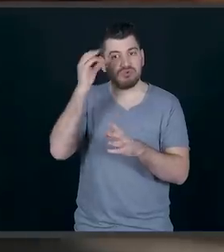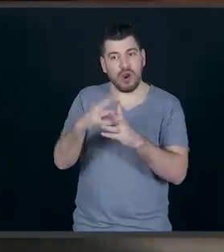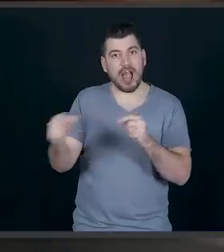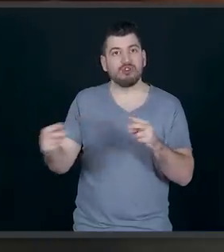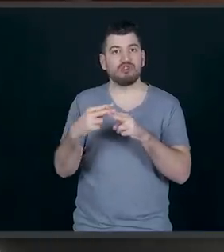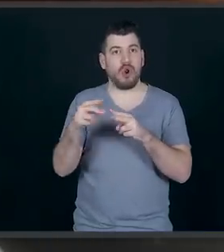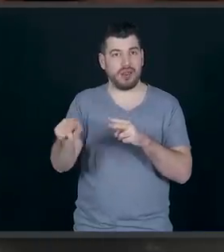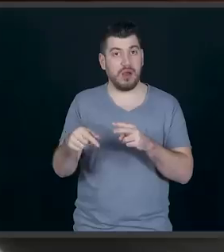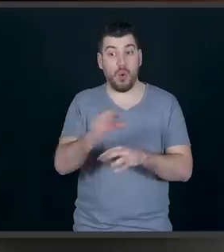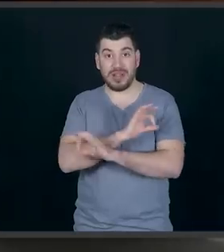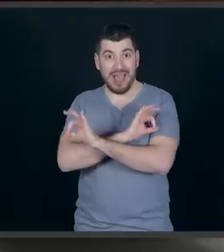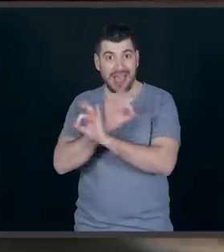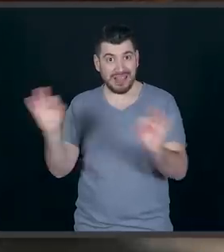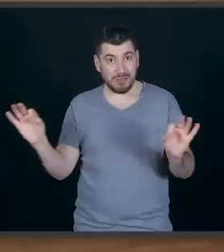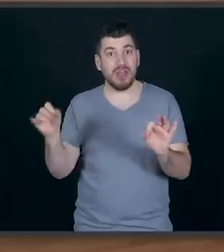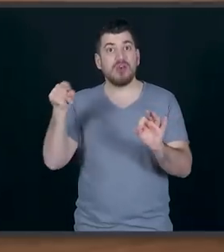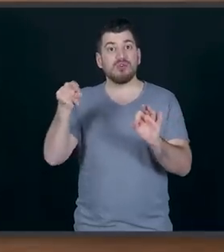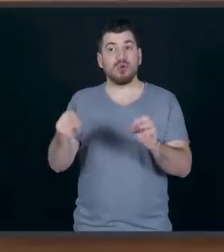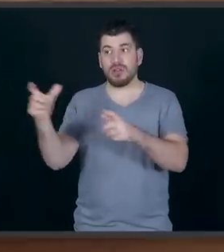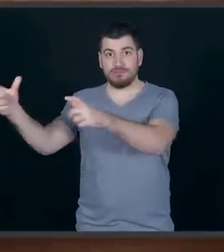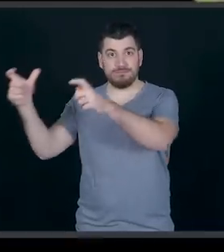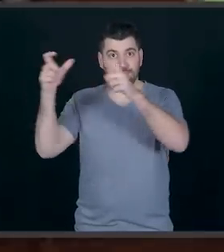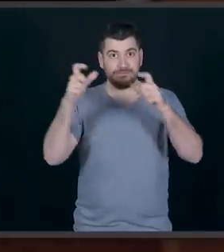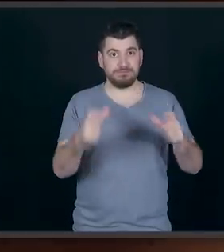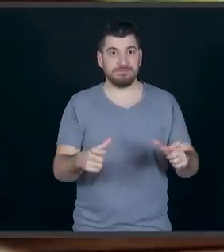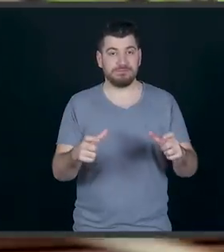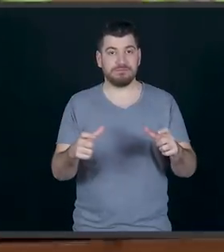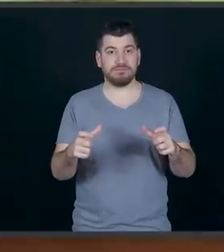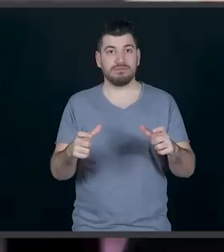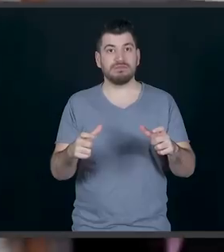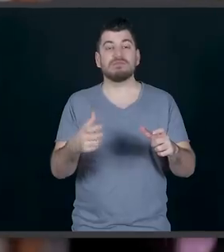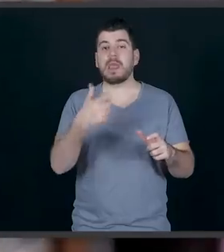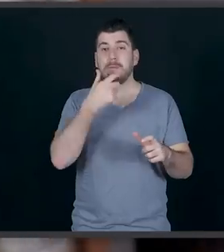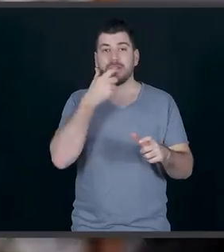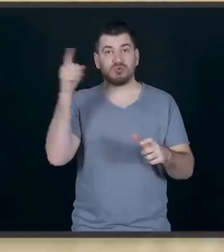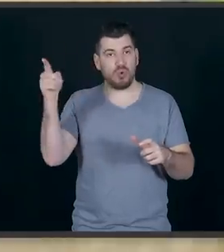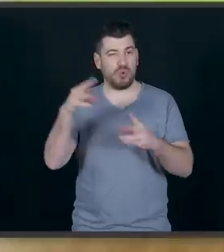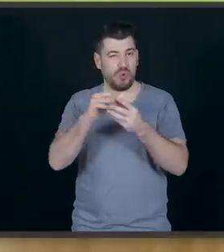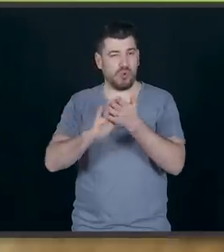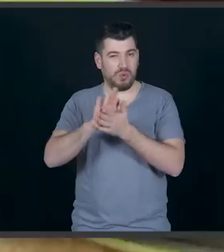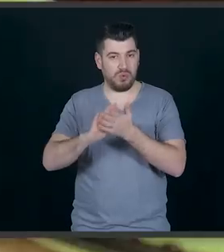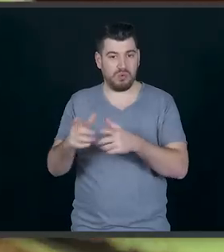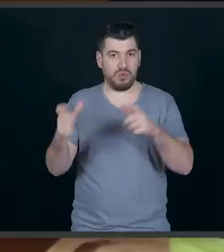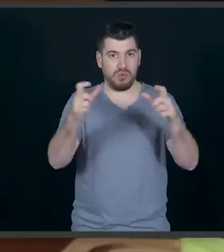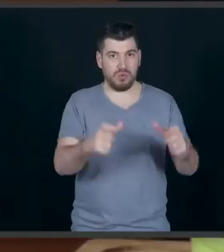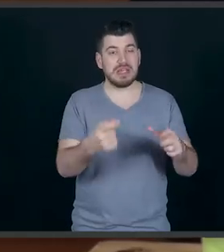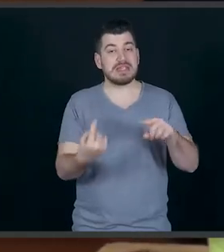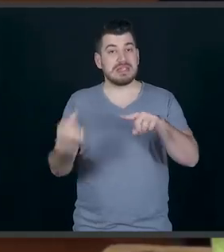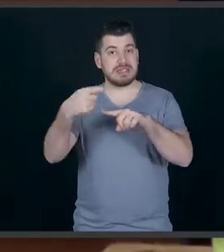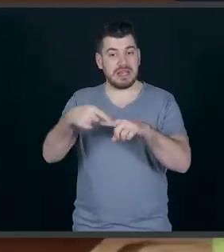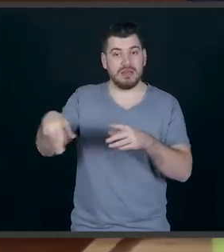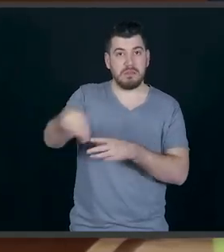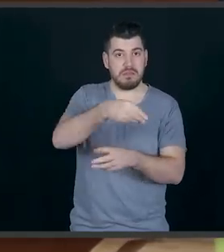σοκολάτα. Όταν είναι έτοιμη θα βγάλουμε το μπισκότο από το ψυγείο και